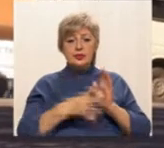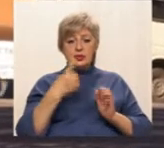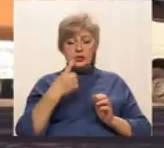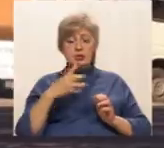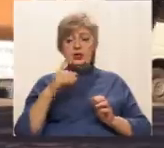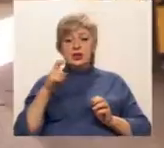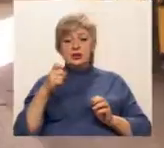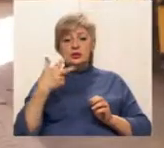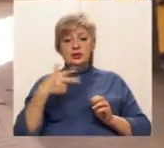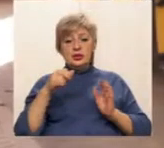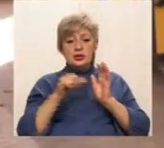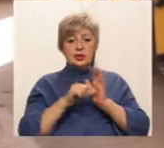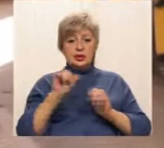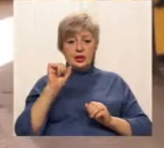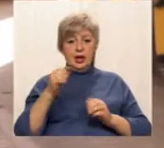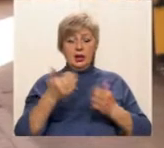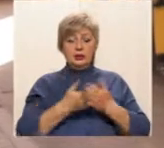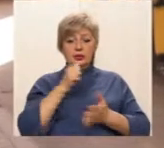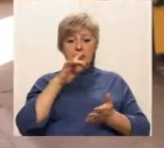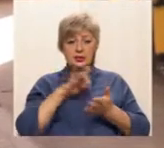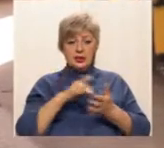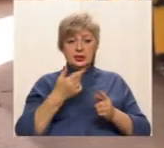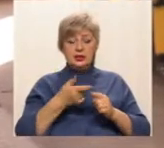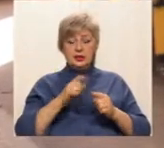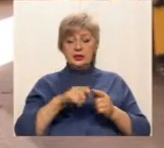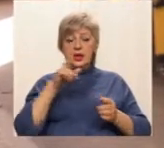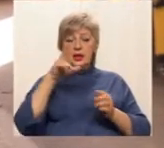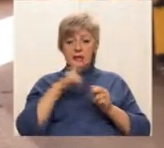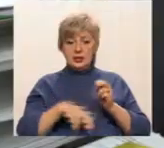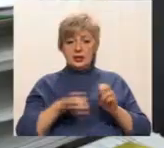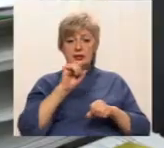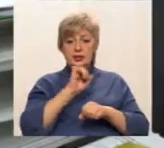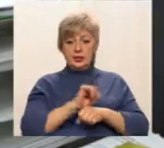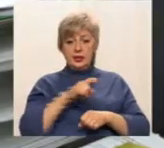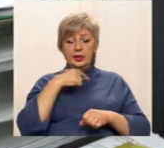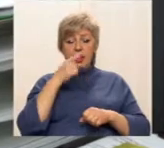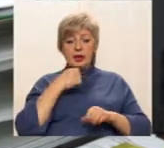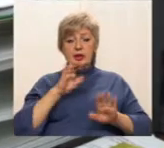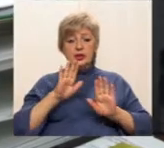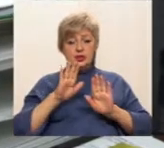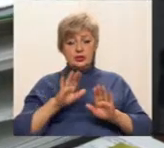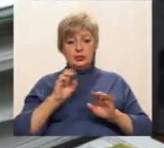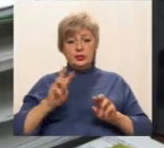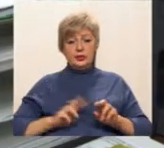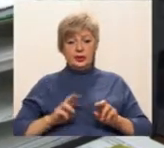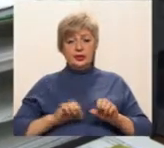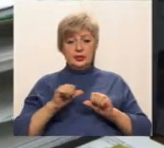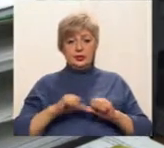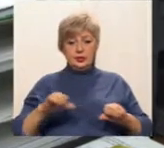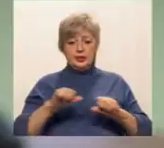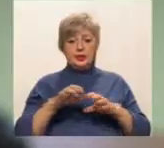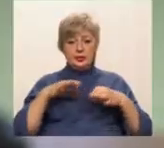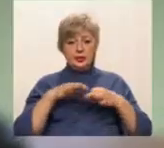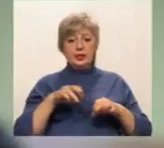та 136А новий центр є кінцевою зупинкою, каже заступник директора департаменту транспорту Дніпровської міськради